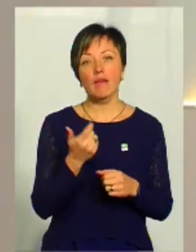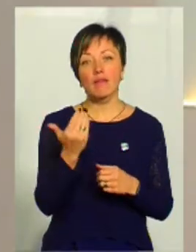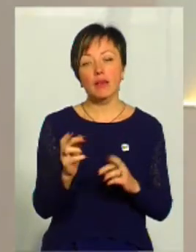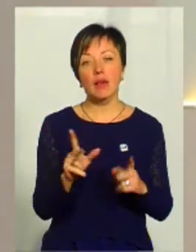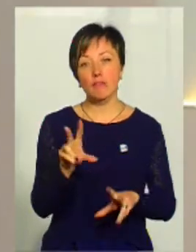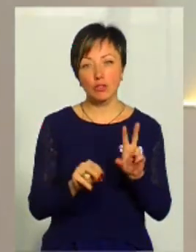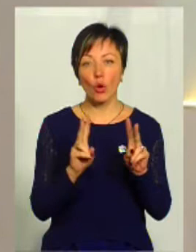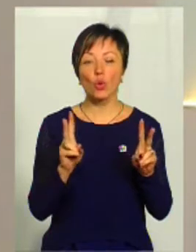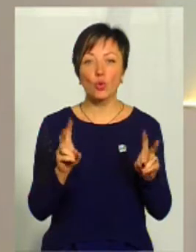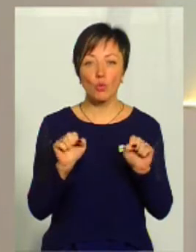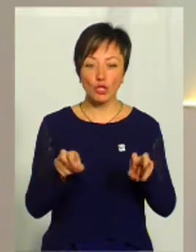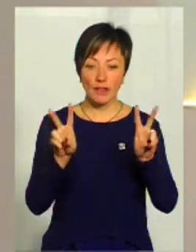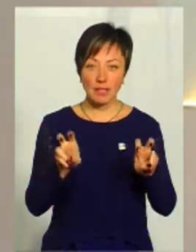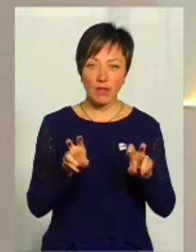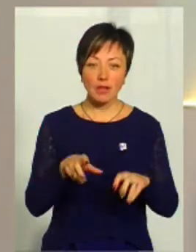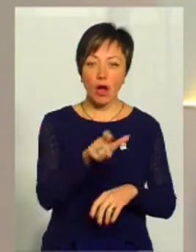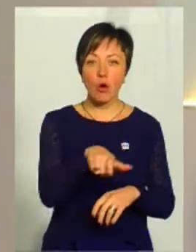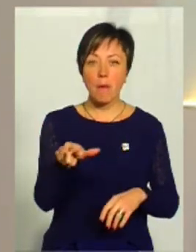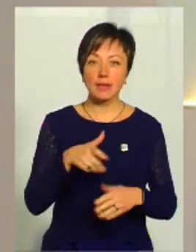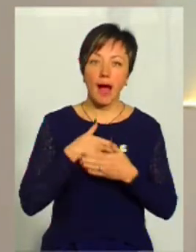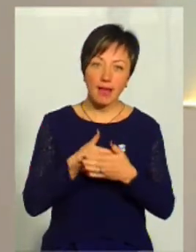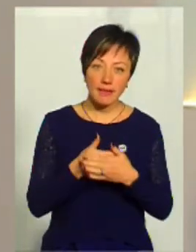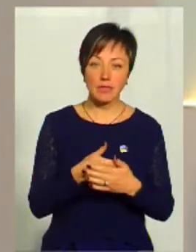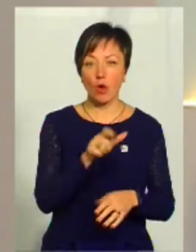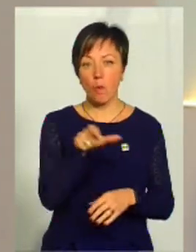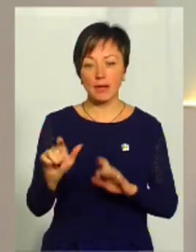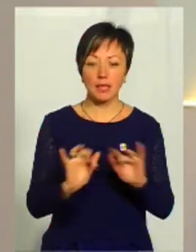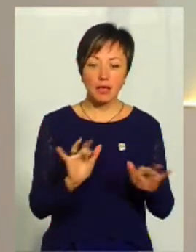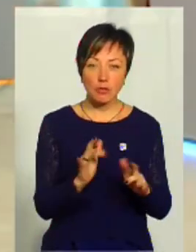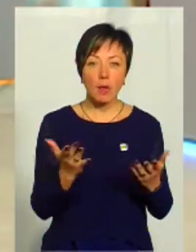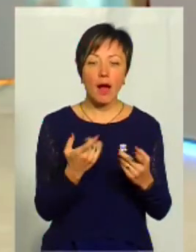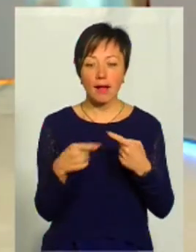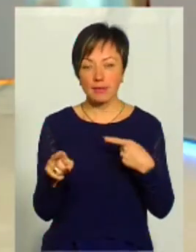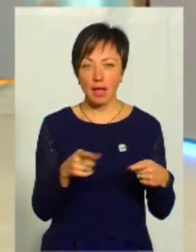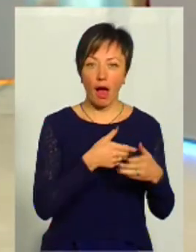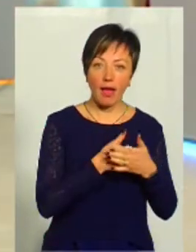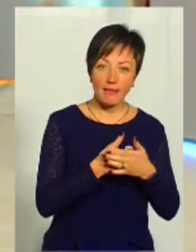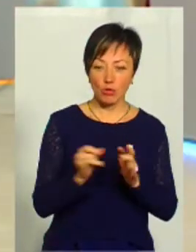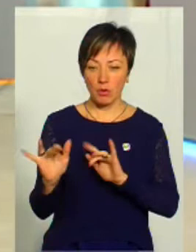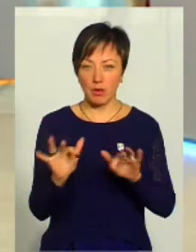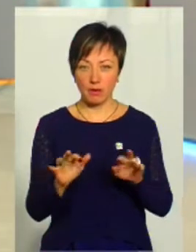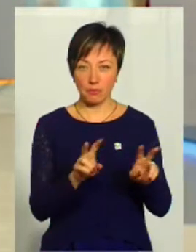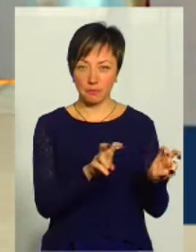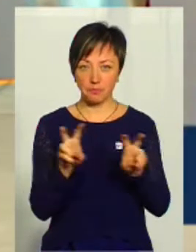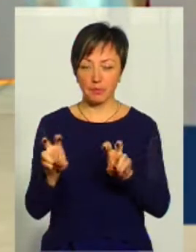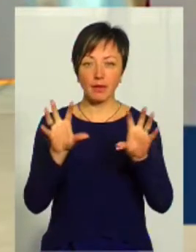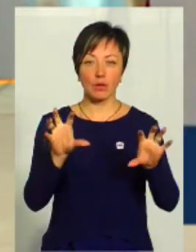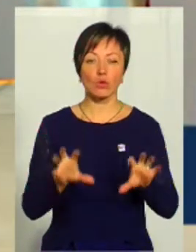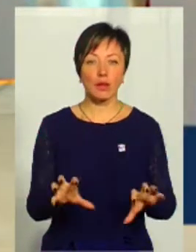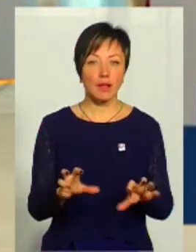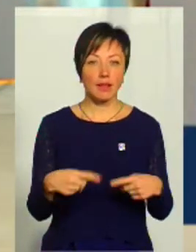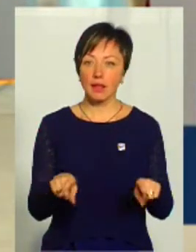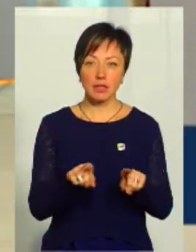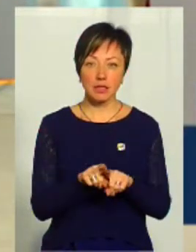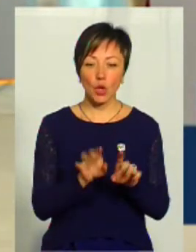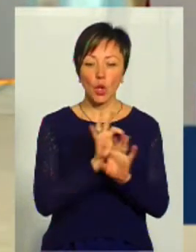хто достойний називатися громадським активістом, громадським діячем, і яка різниця між активістом і діячем? В нас законодавство в даному випадку